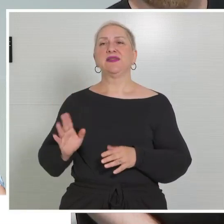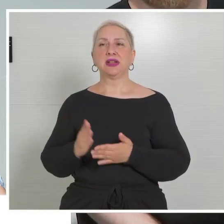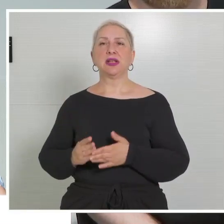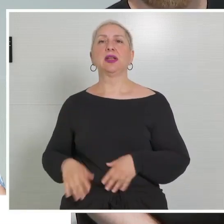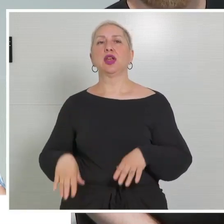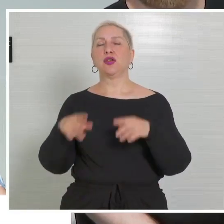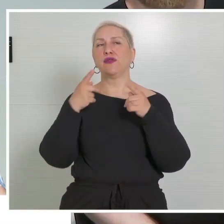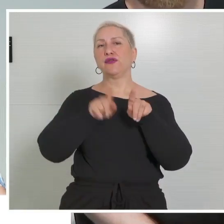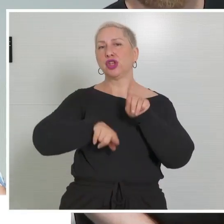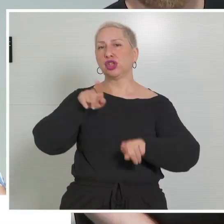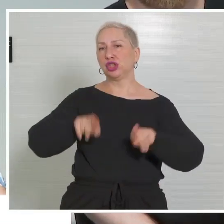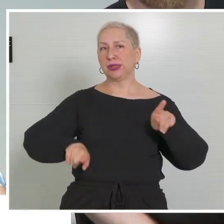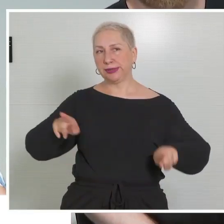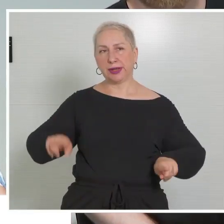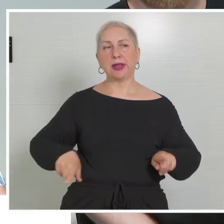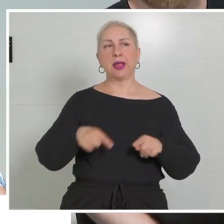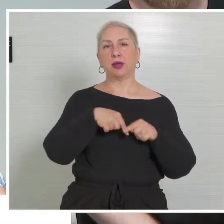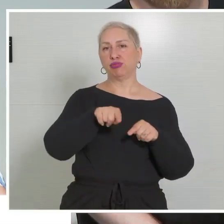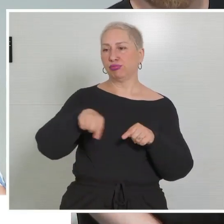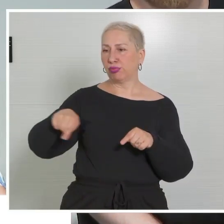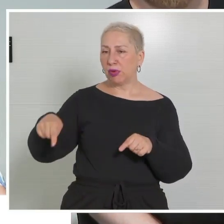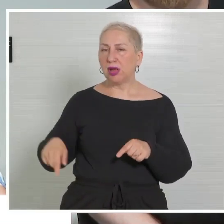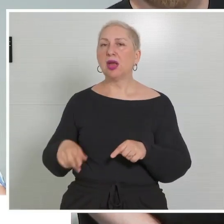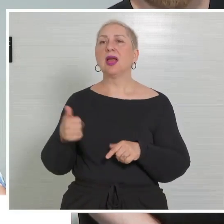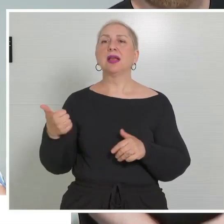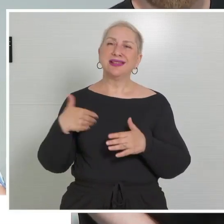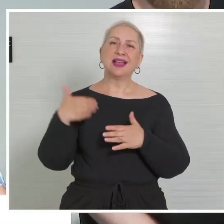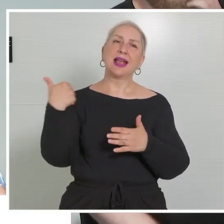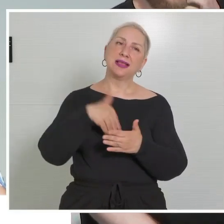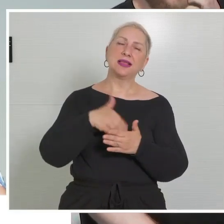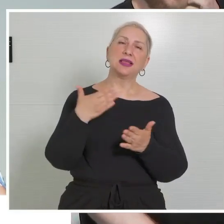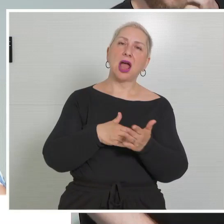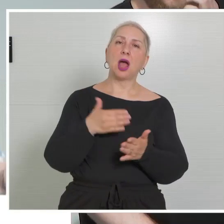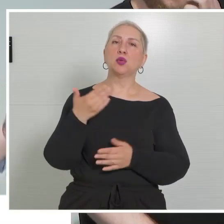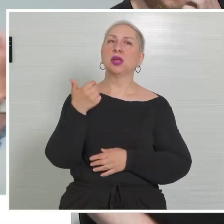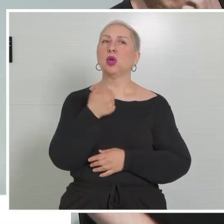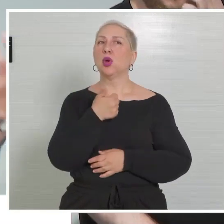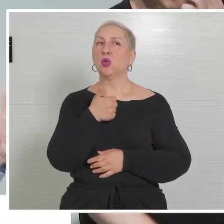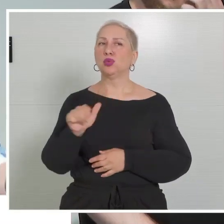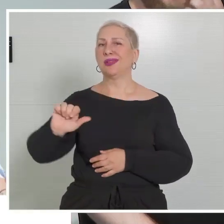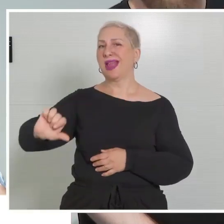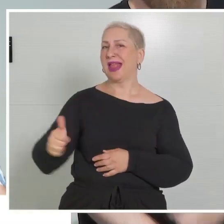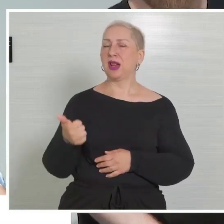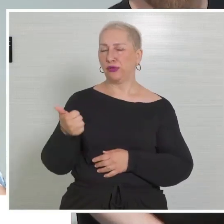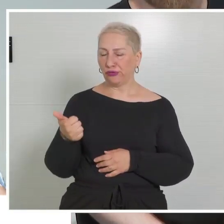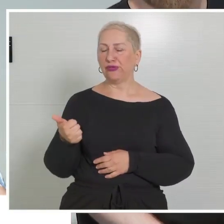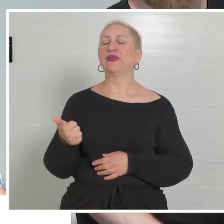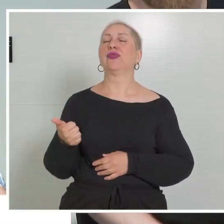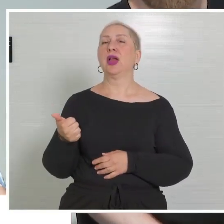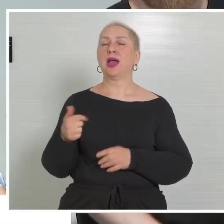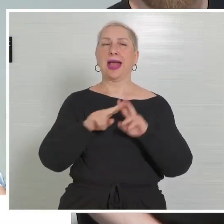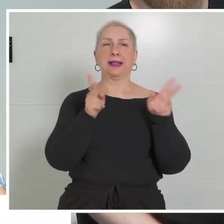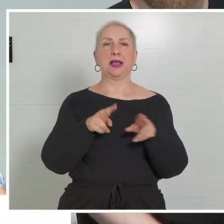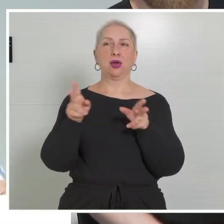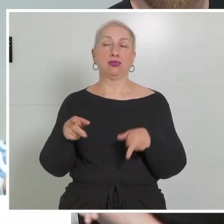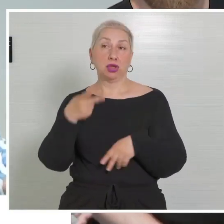Dienstantrittsterminen in 1.511 unterschiedlichen Einrichtungen. Also Sie sehen die unglaubliche Vielfalt